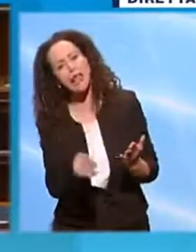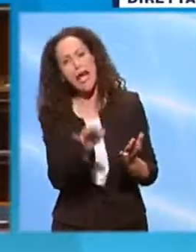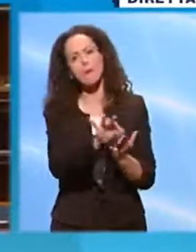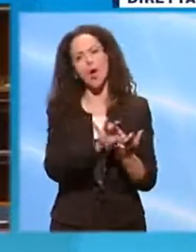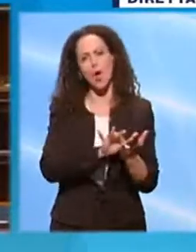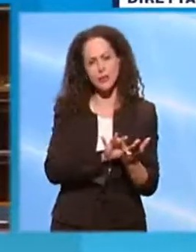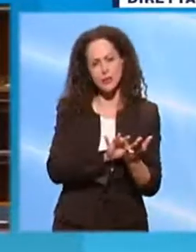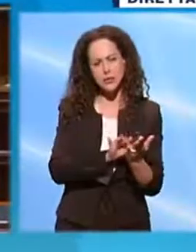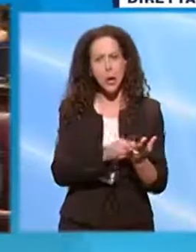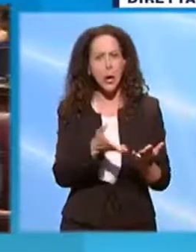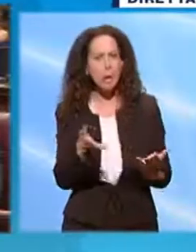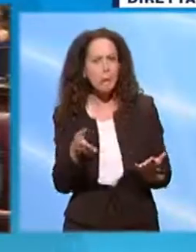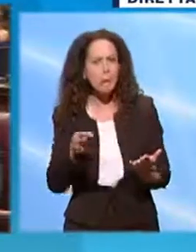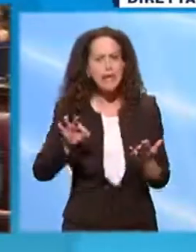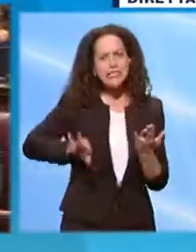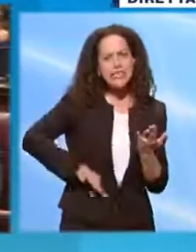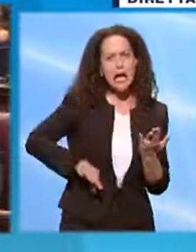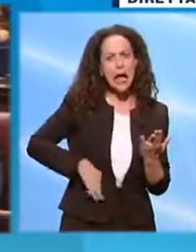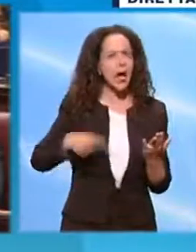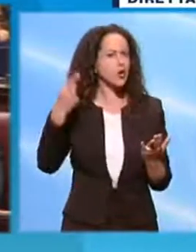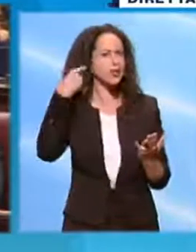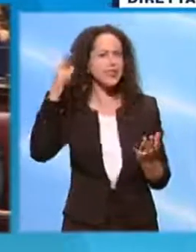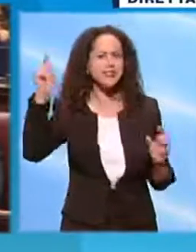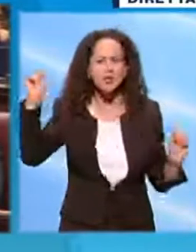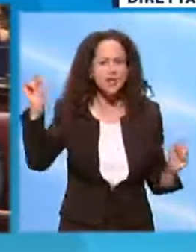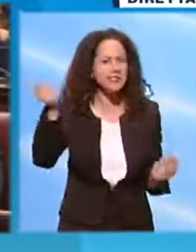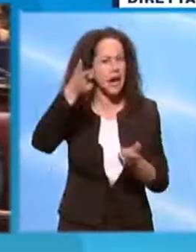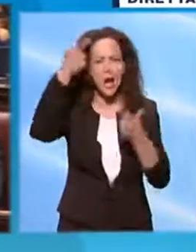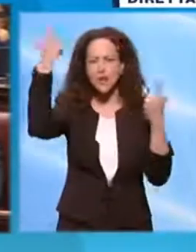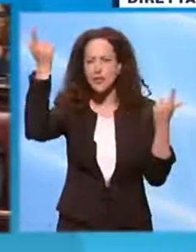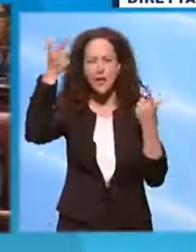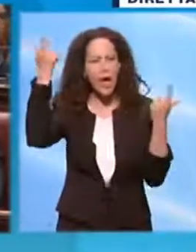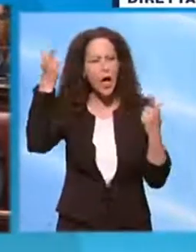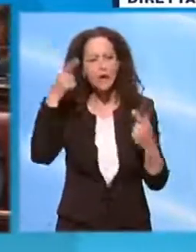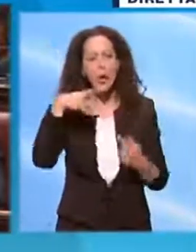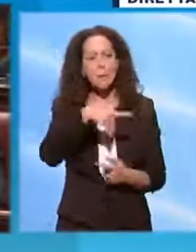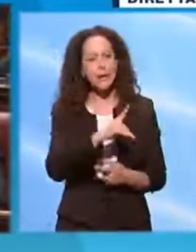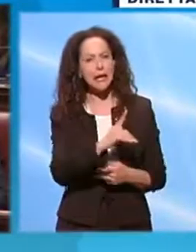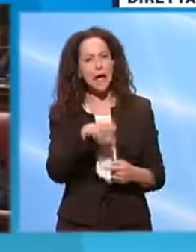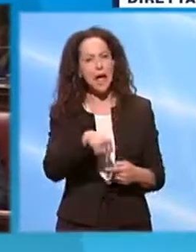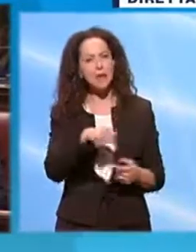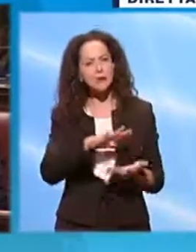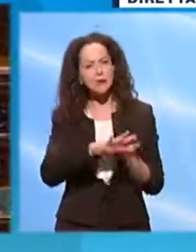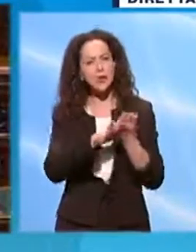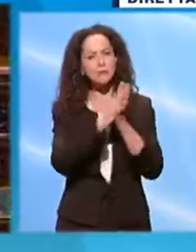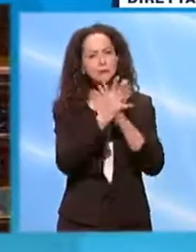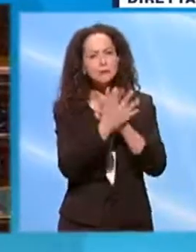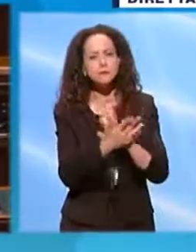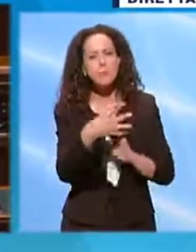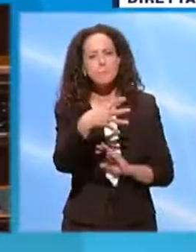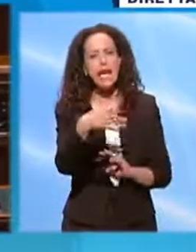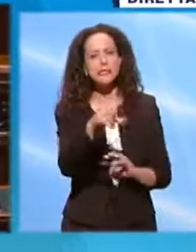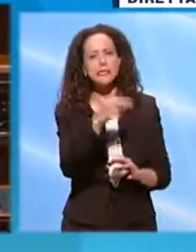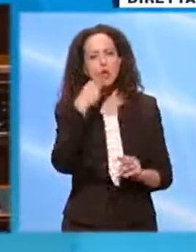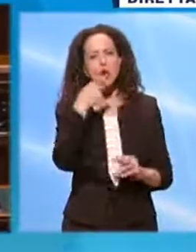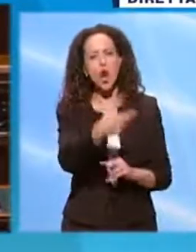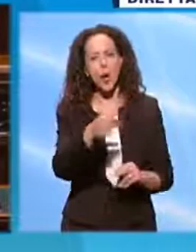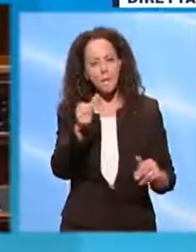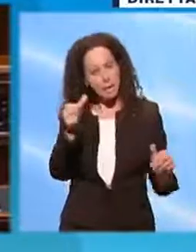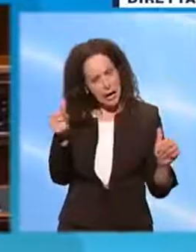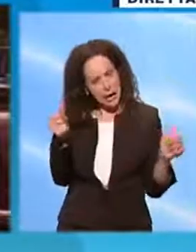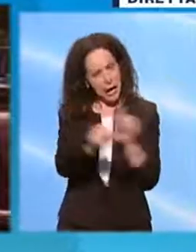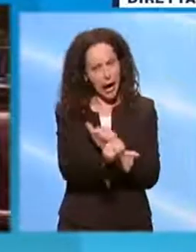Al Senato ho sentito dire cose straordinarie, la geniale proposta che adesso il Partito Democratico è cambiare nome al MES per farla